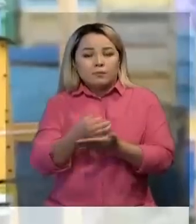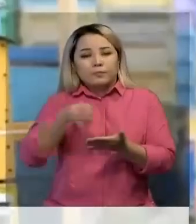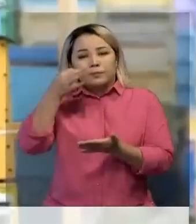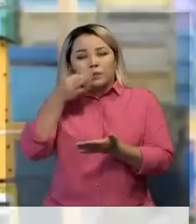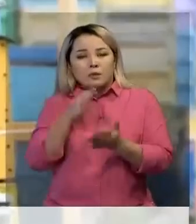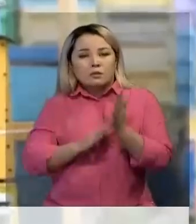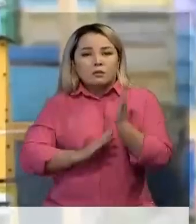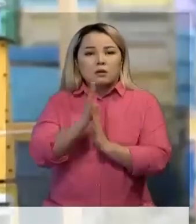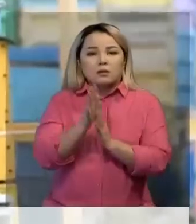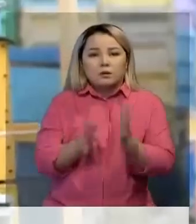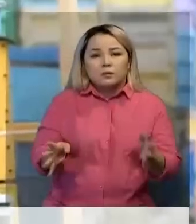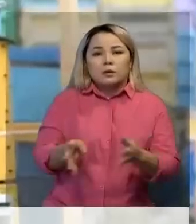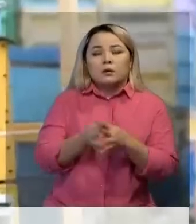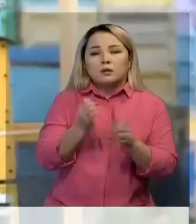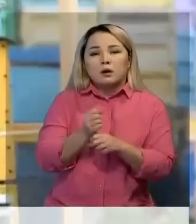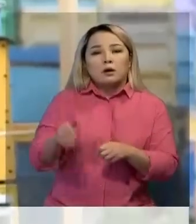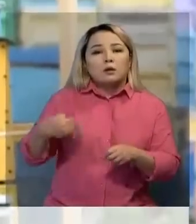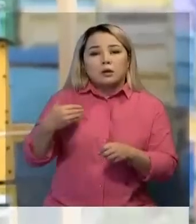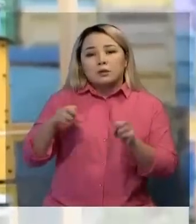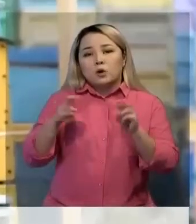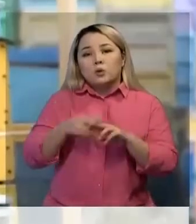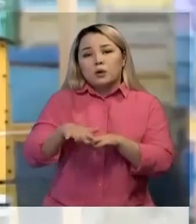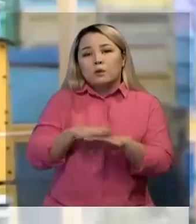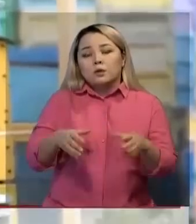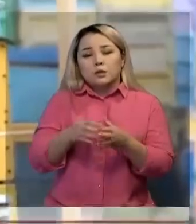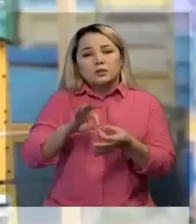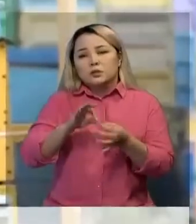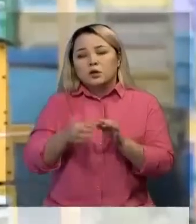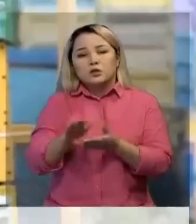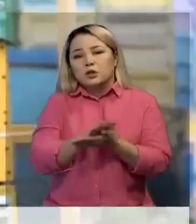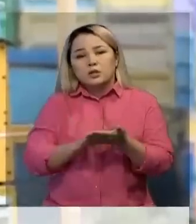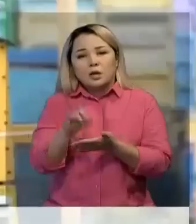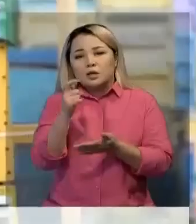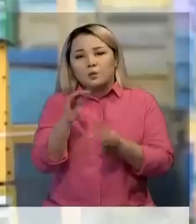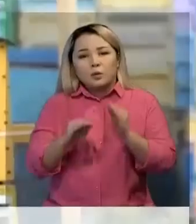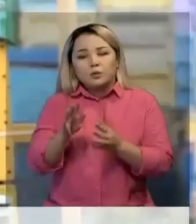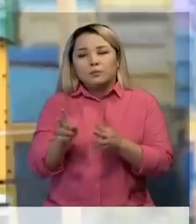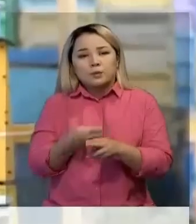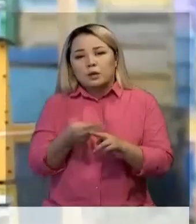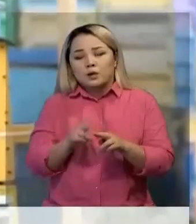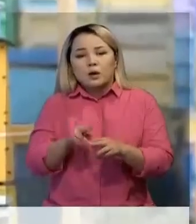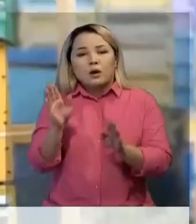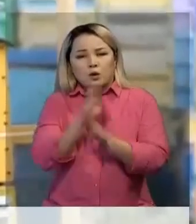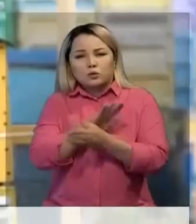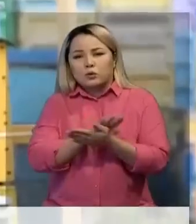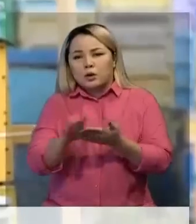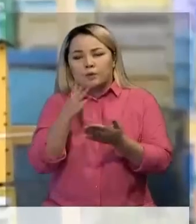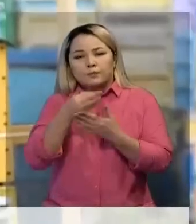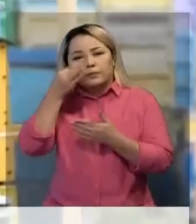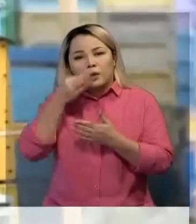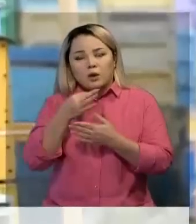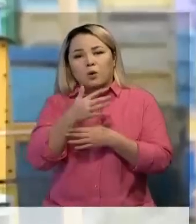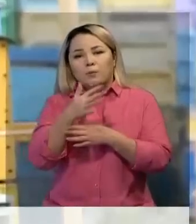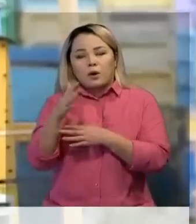Ара шаруашылығы органикалық негізді жұмыс істейді. Ешқандай химиялық қоспасыз, экологиялық ғомарта. Бұл жүрдің орман